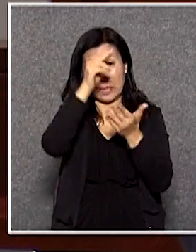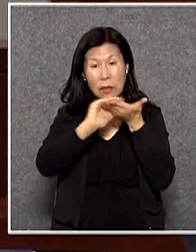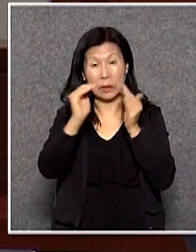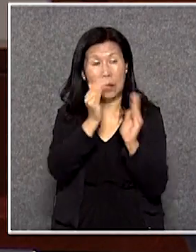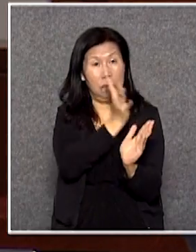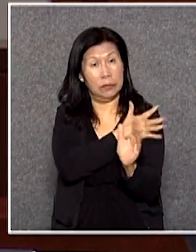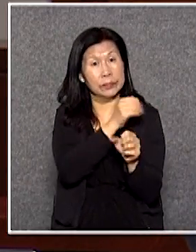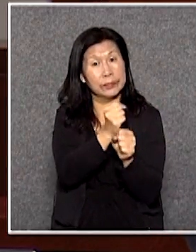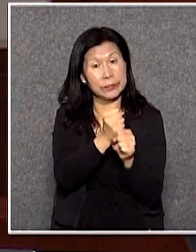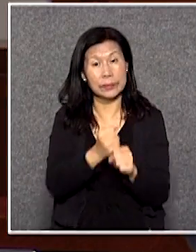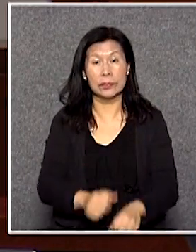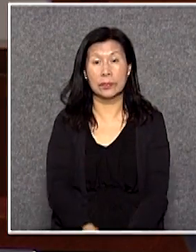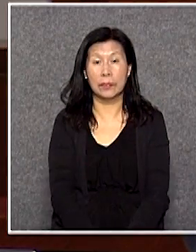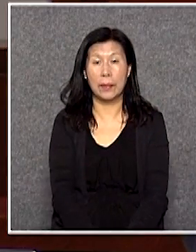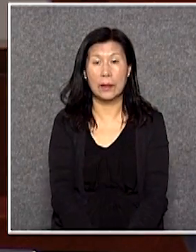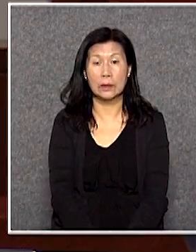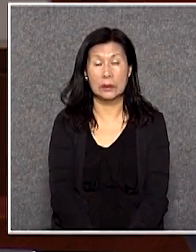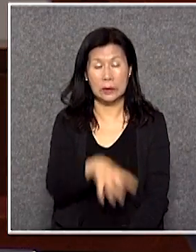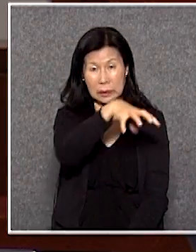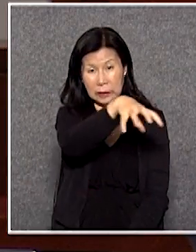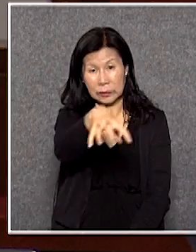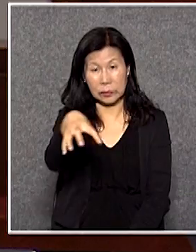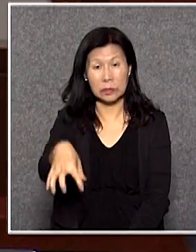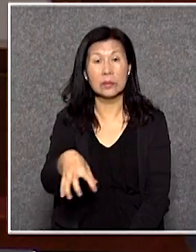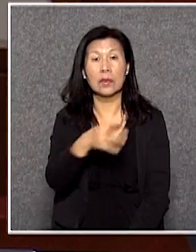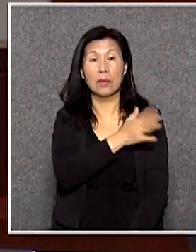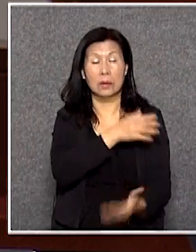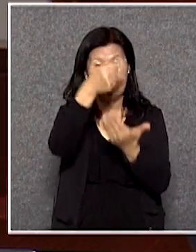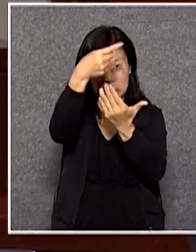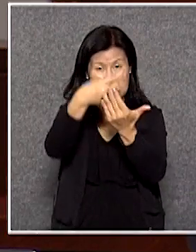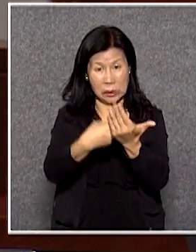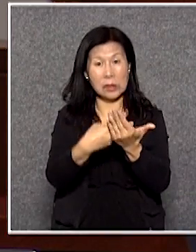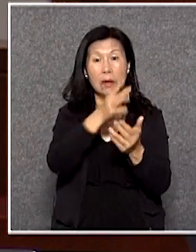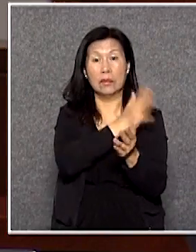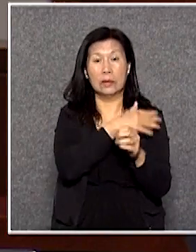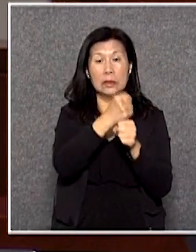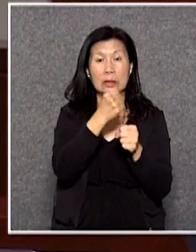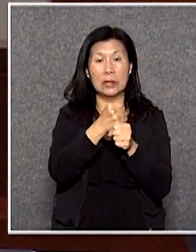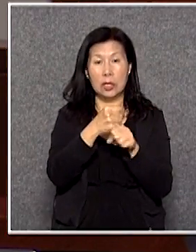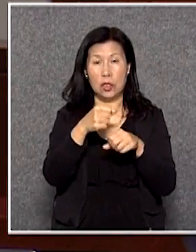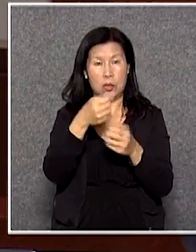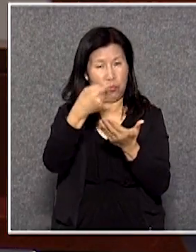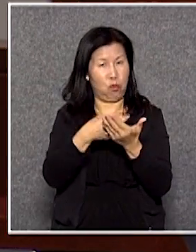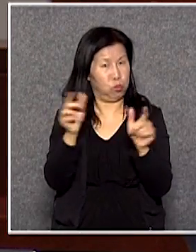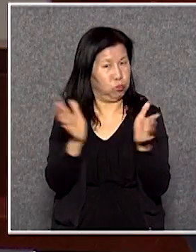能各個綱領所調裂的職能巨勢無遺嗎